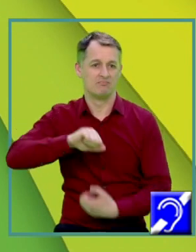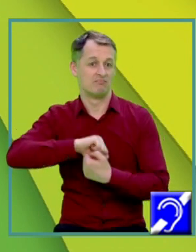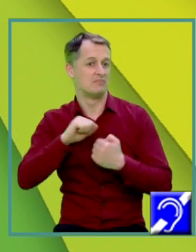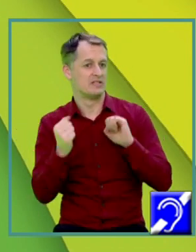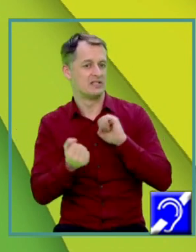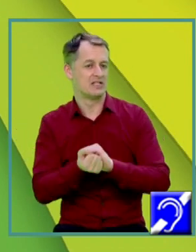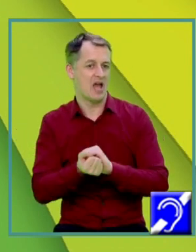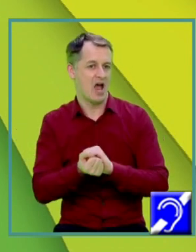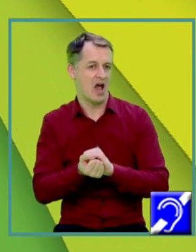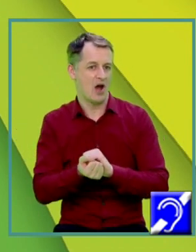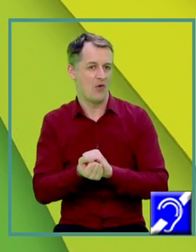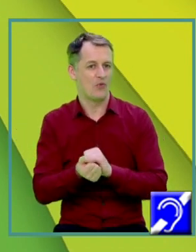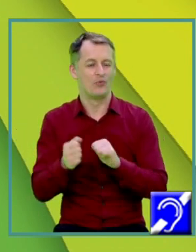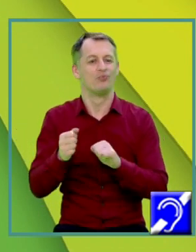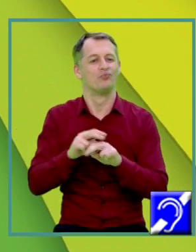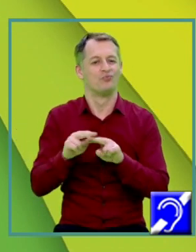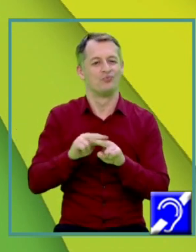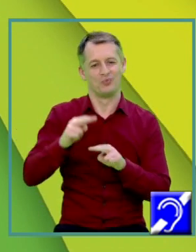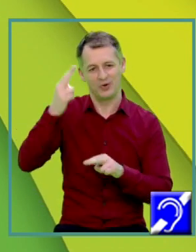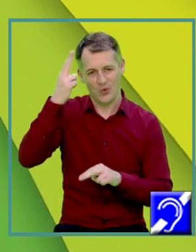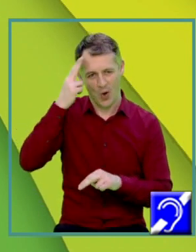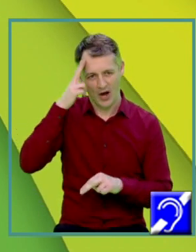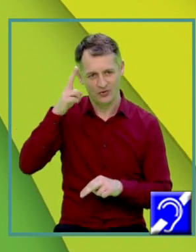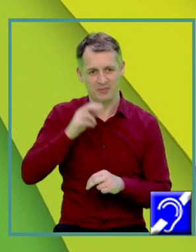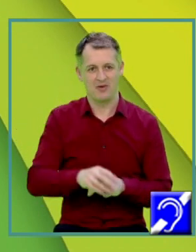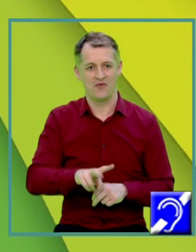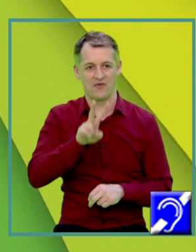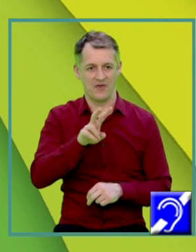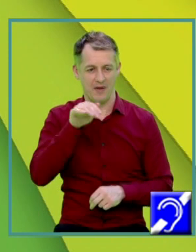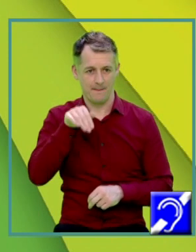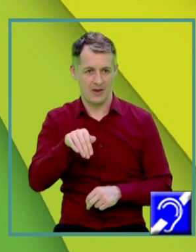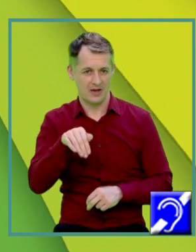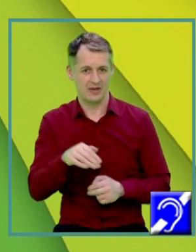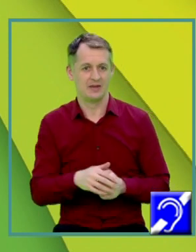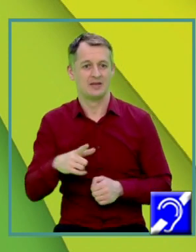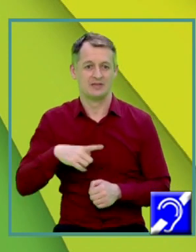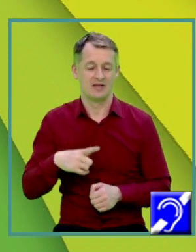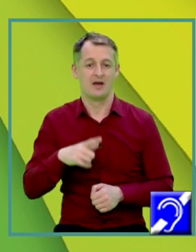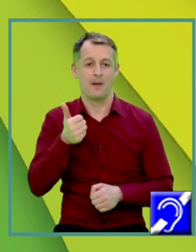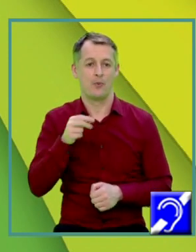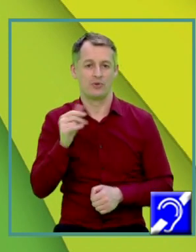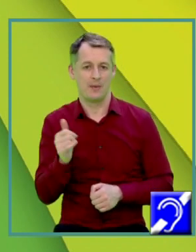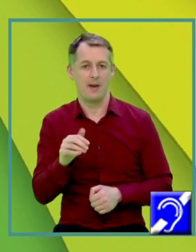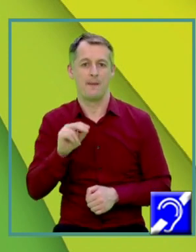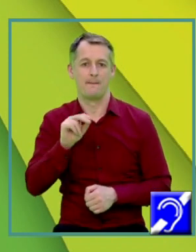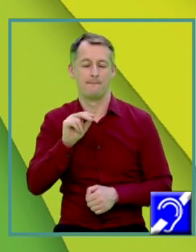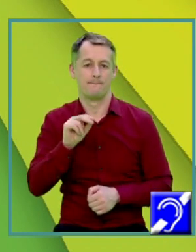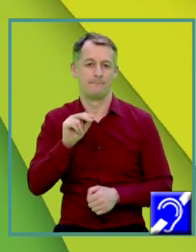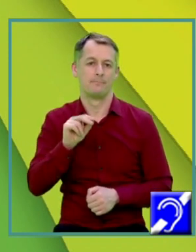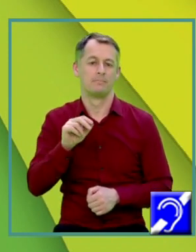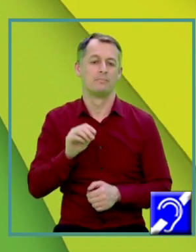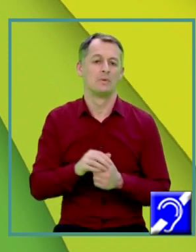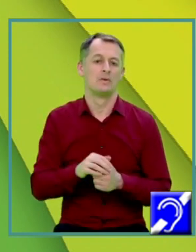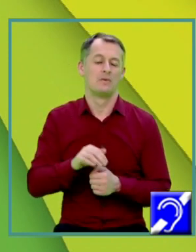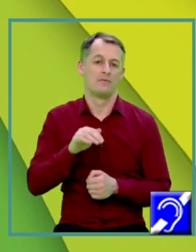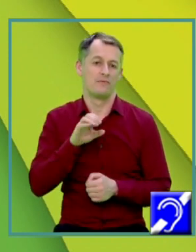cu notațiile consacrate Vm este apotema piramidei, VO este înălțime